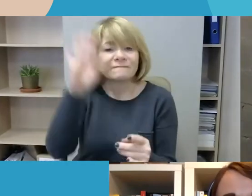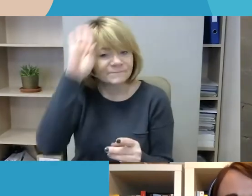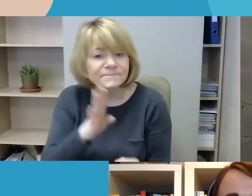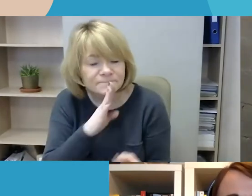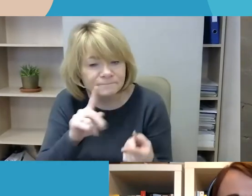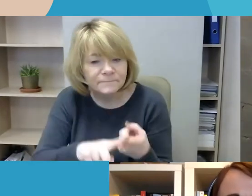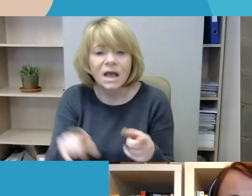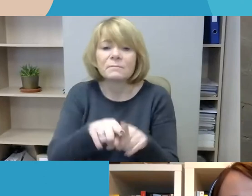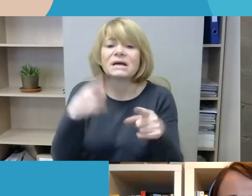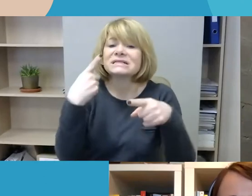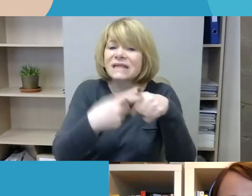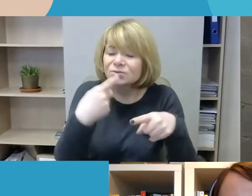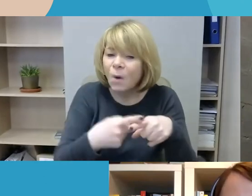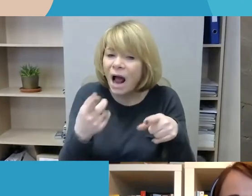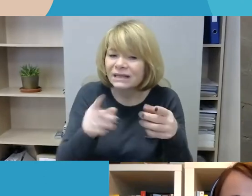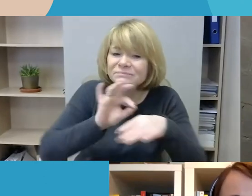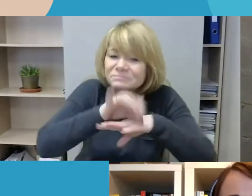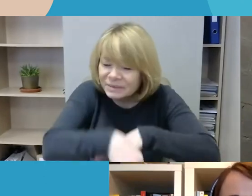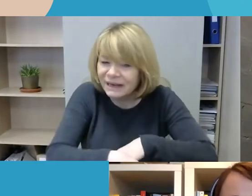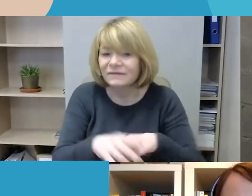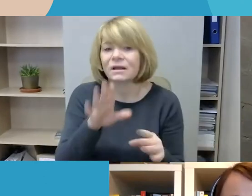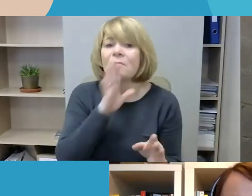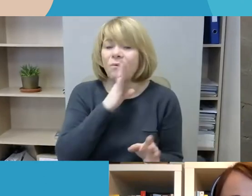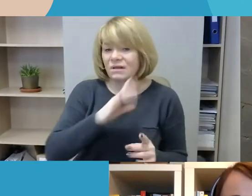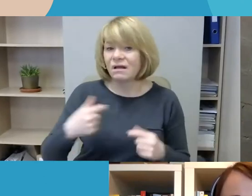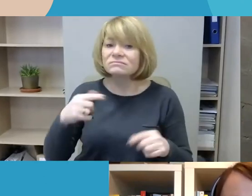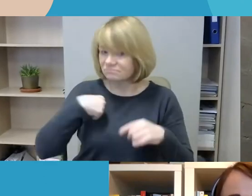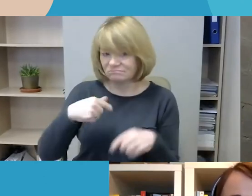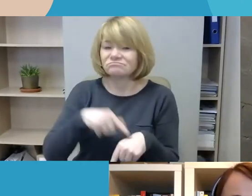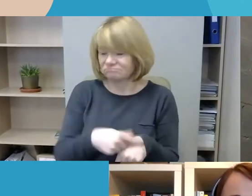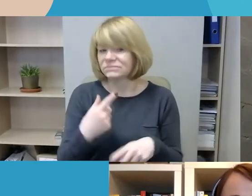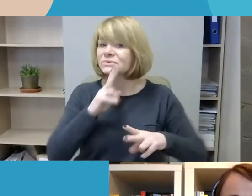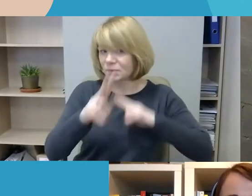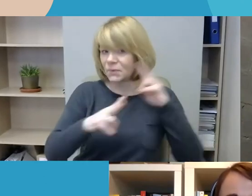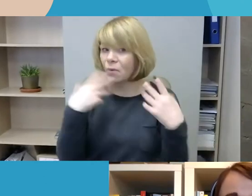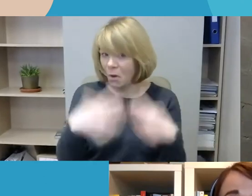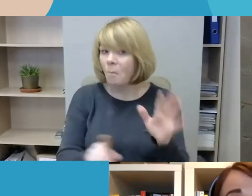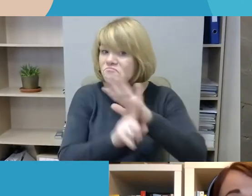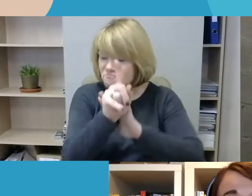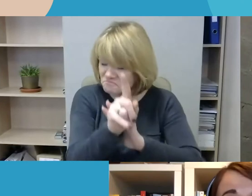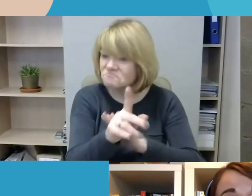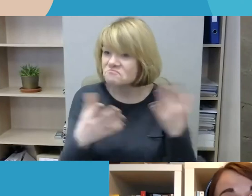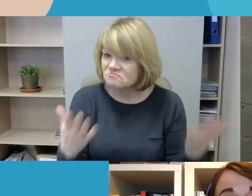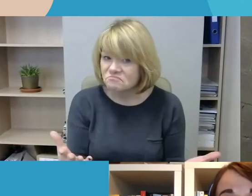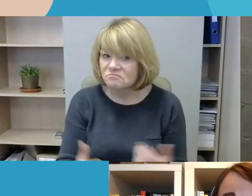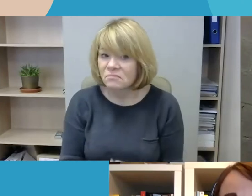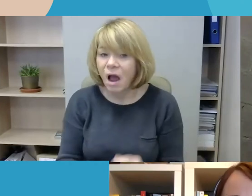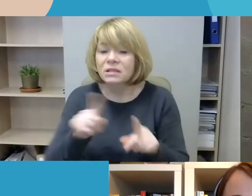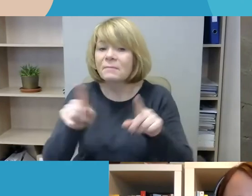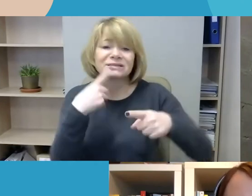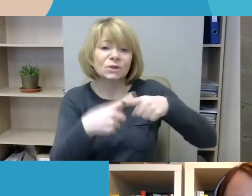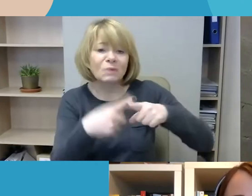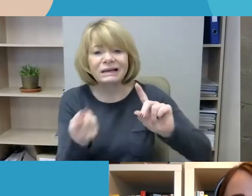seksualinę prievartą prieš moteris, kurie yra dažniau pasitaikanti, seksualinio priekabavimo